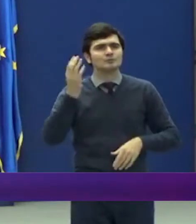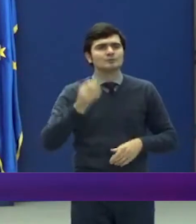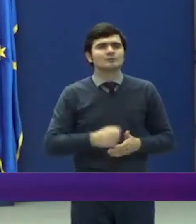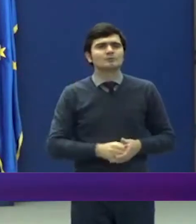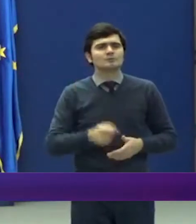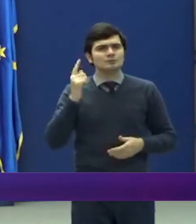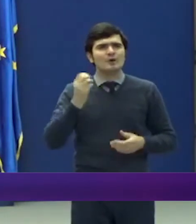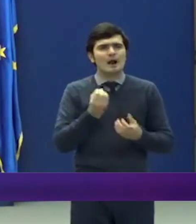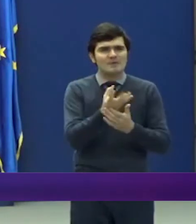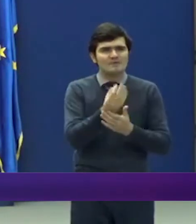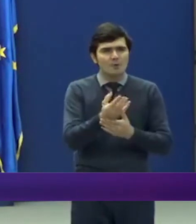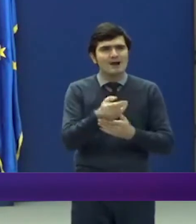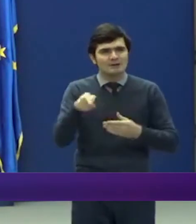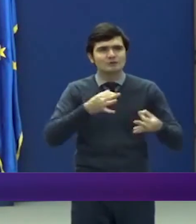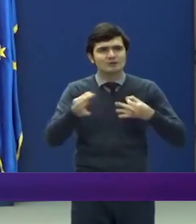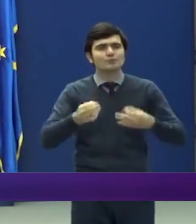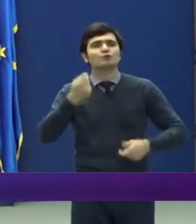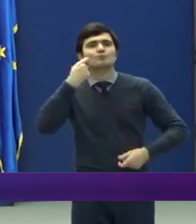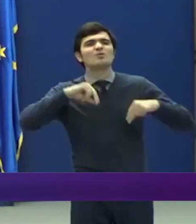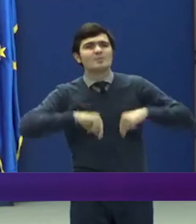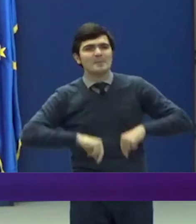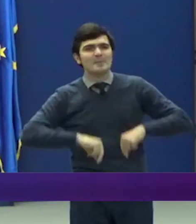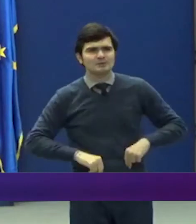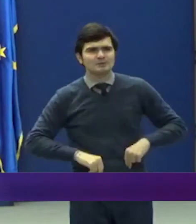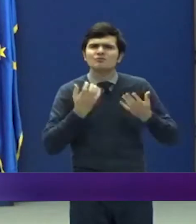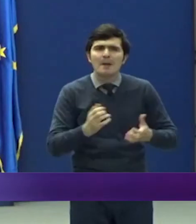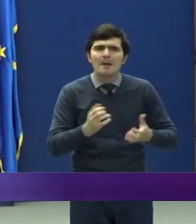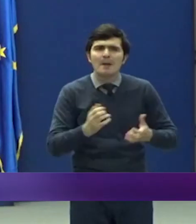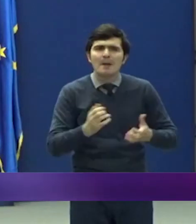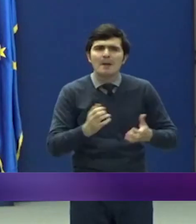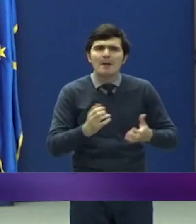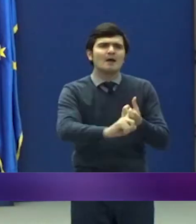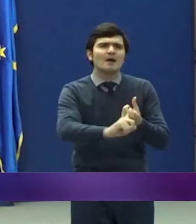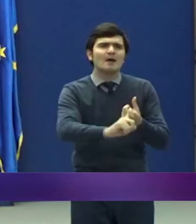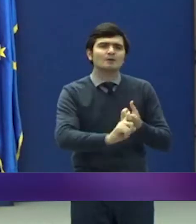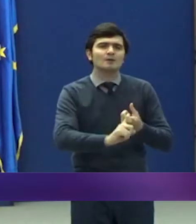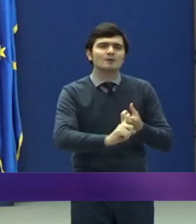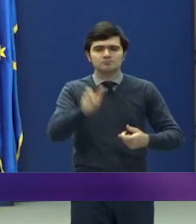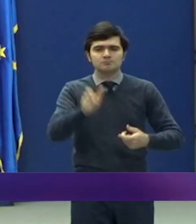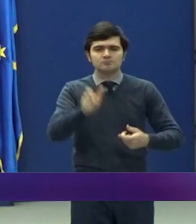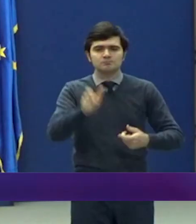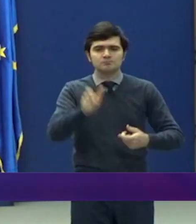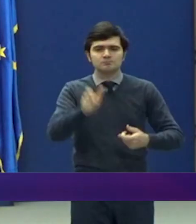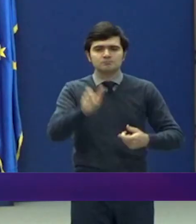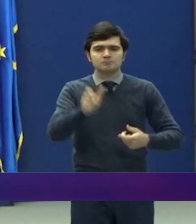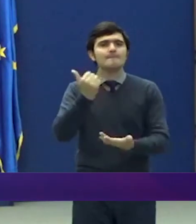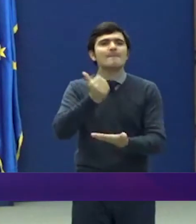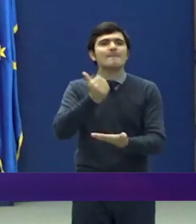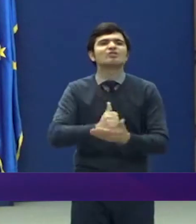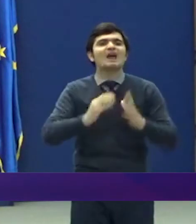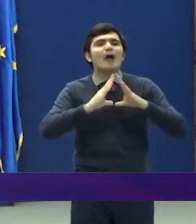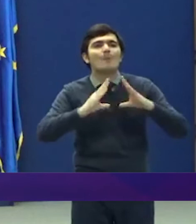acestei măsuri și domnului președinte, este cu privire la lucrătorii din Poșta Română,